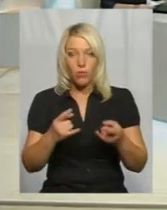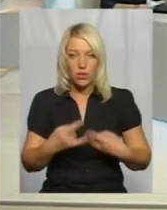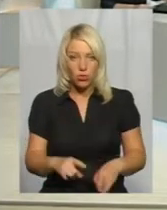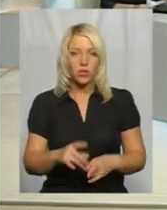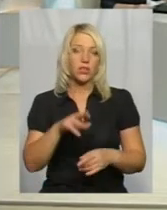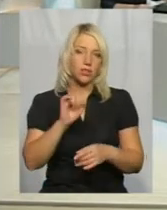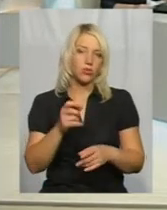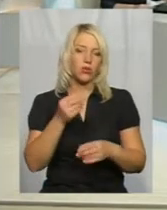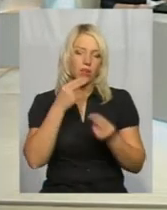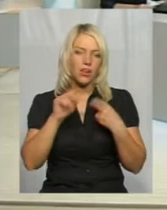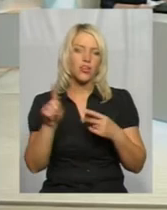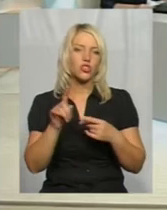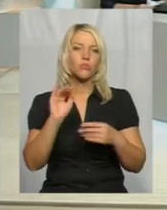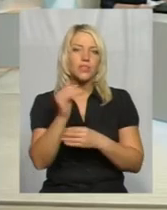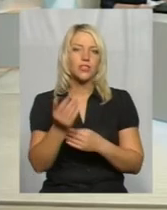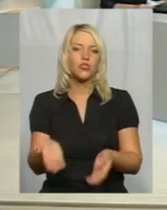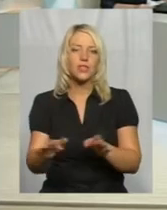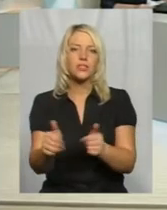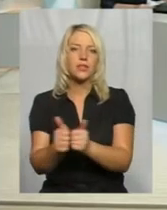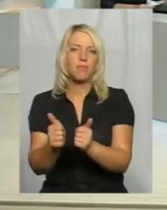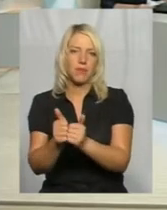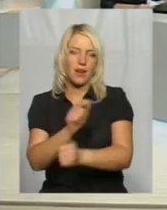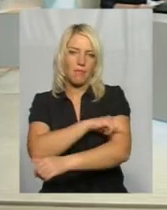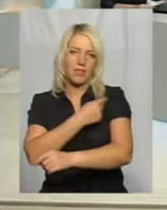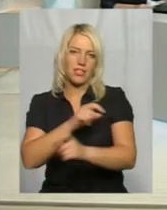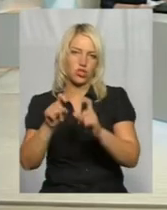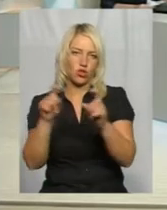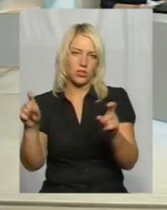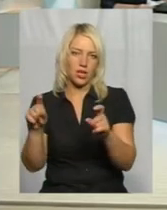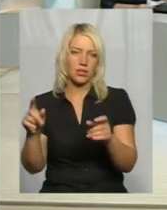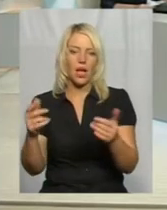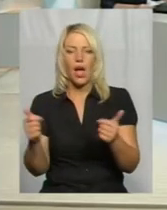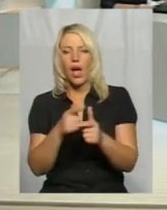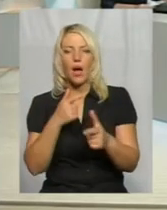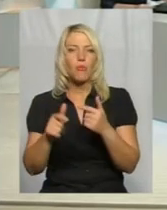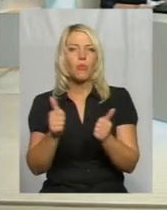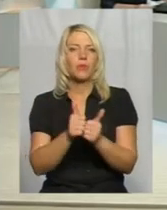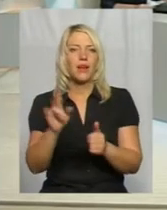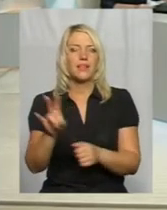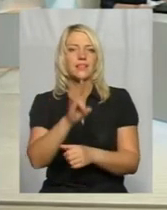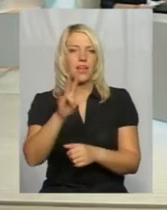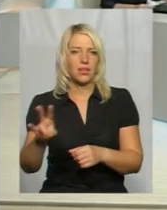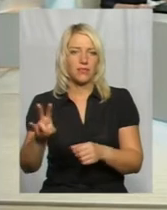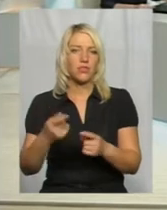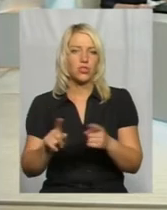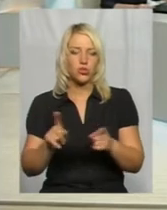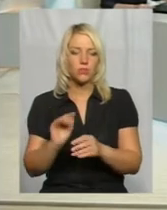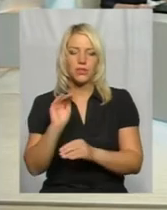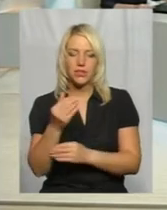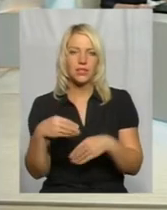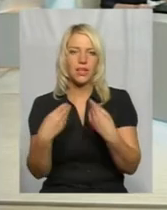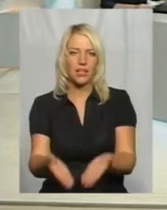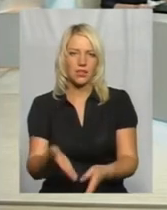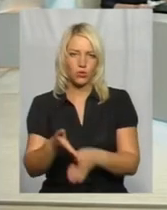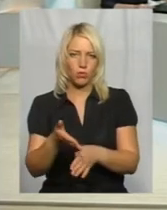дитину вони залишили біля медичного закладу, чи там біля церкви, в любому місці, де цій дитині буде надана допомога, щоб врятувати